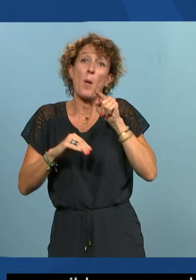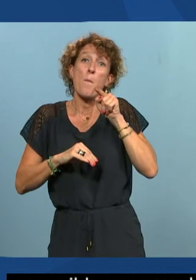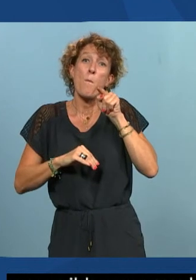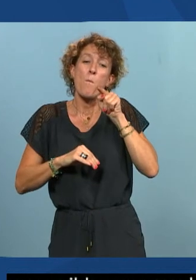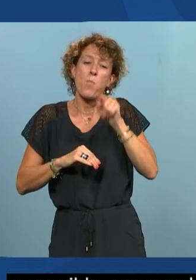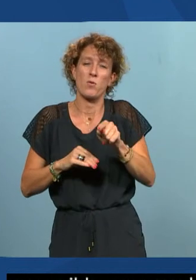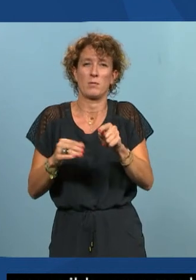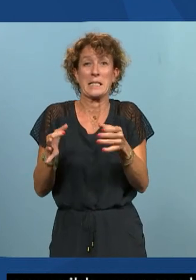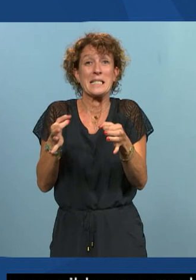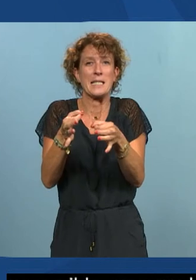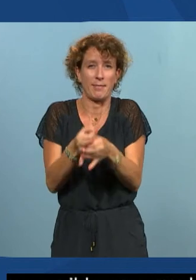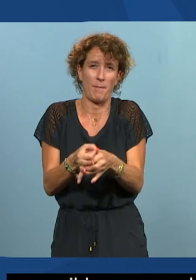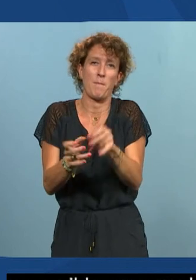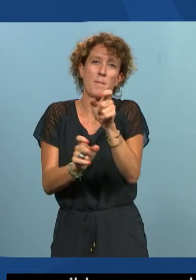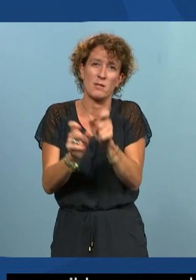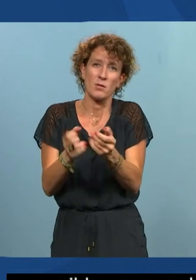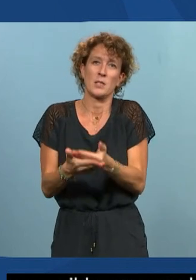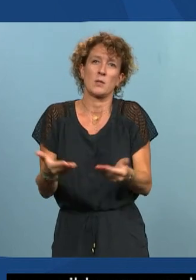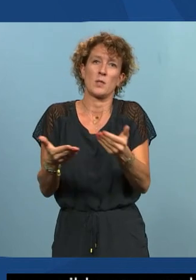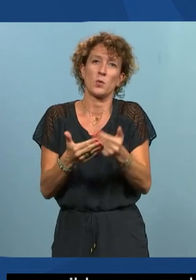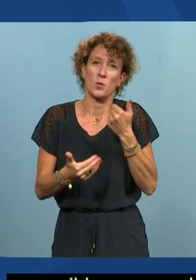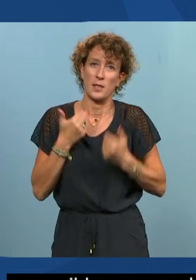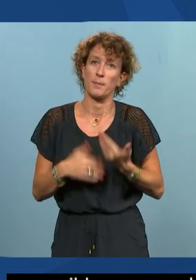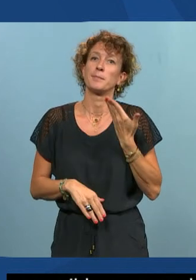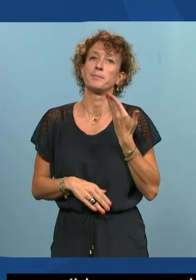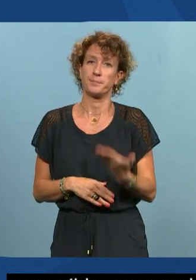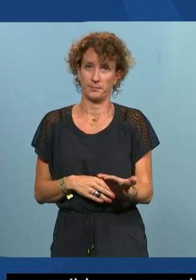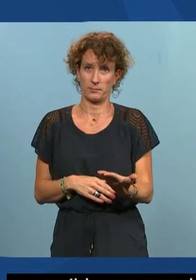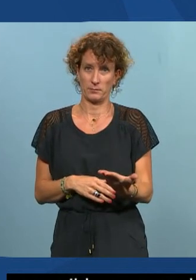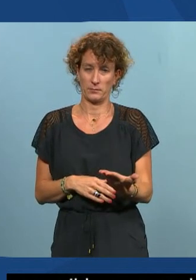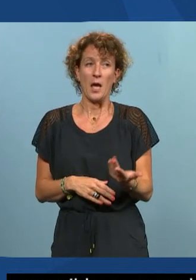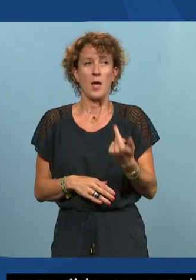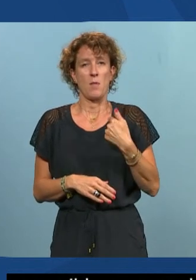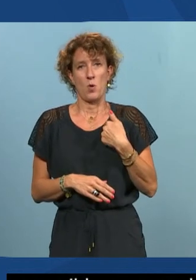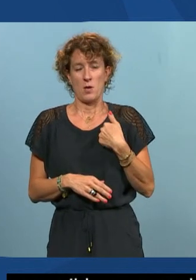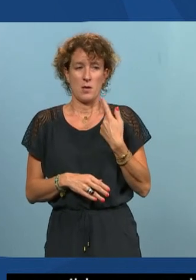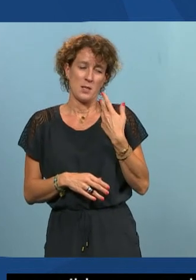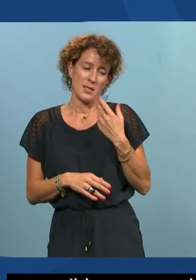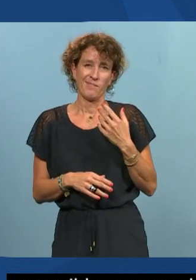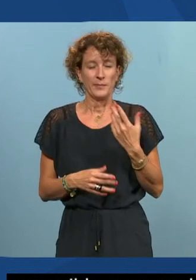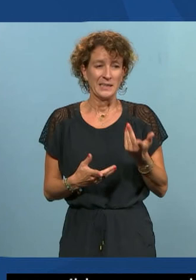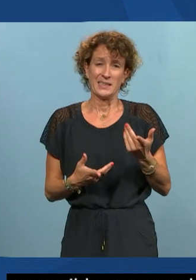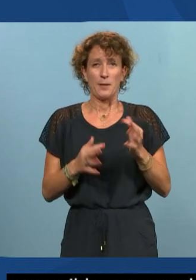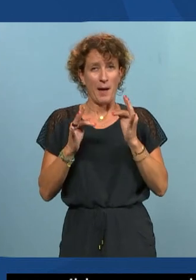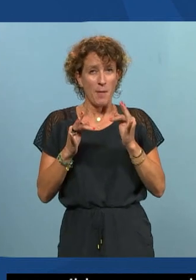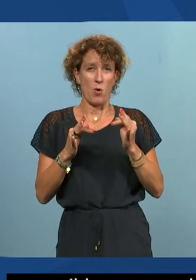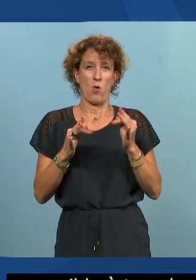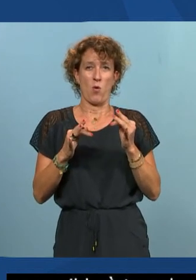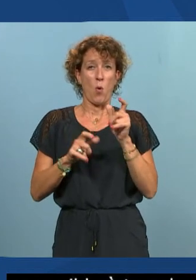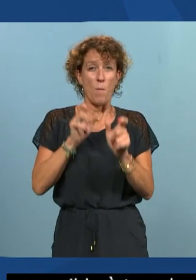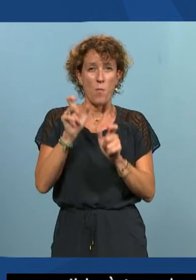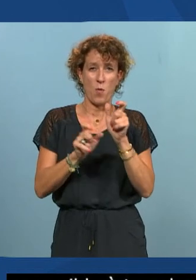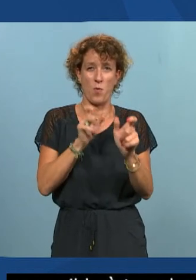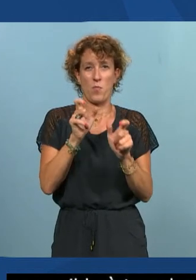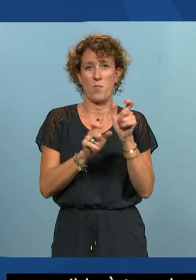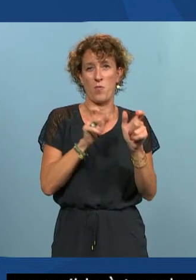situation de handicap voilà en gros j'ai envie de dire ce qui est en cas c'est plus l'abus de langage qui en est fait au niveau commercial